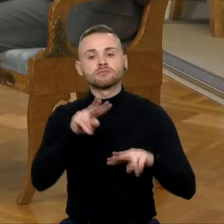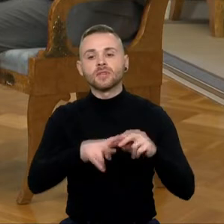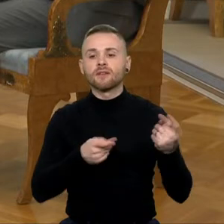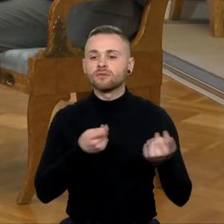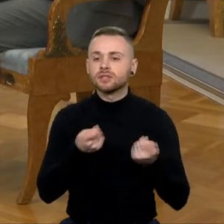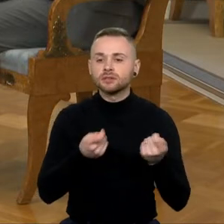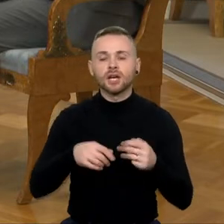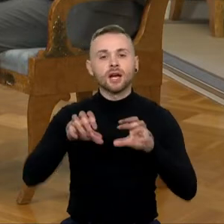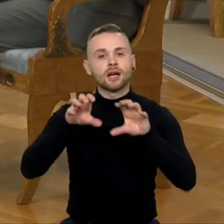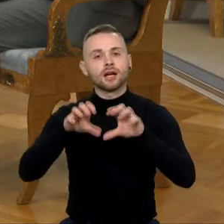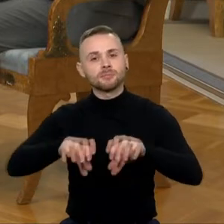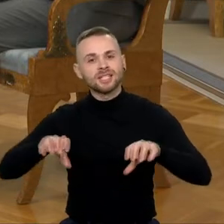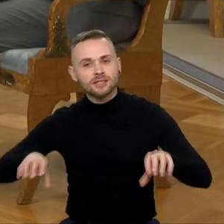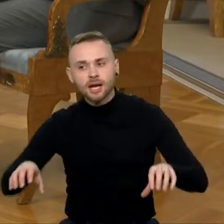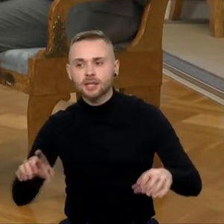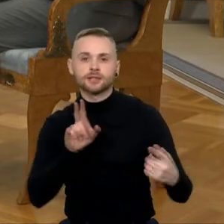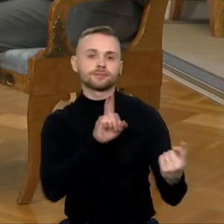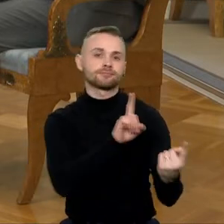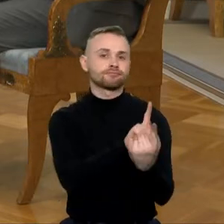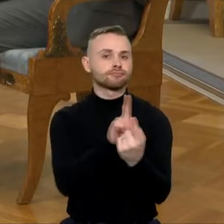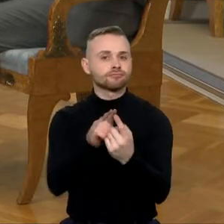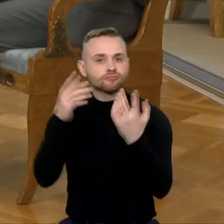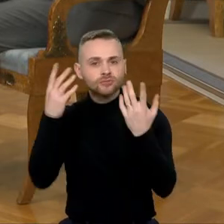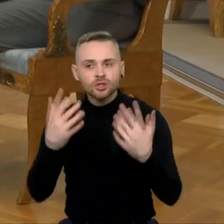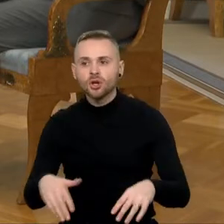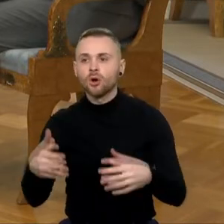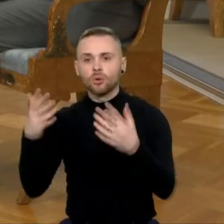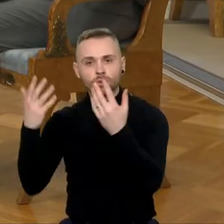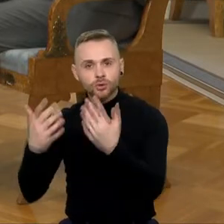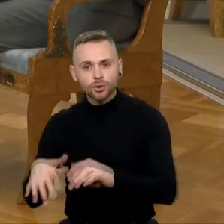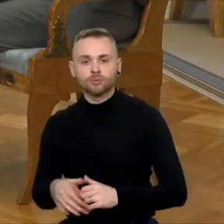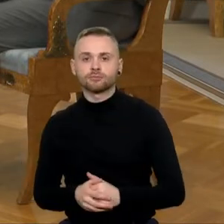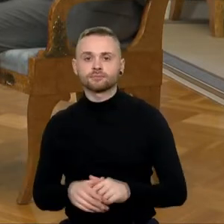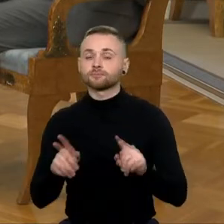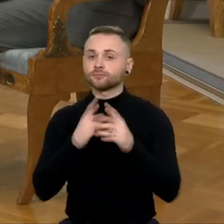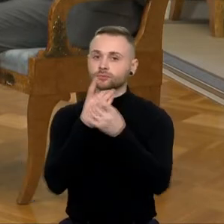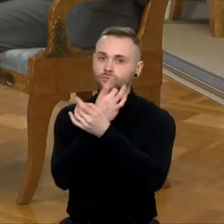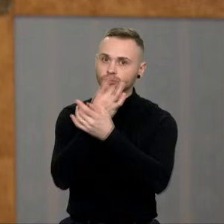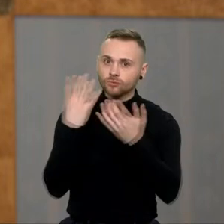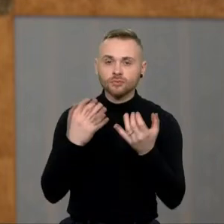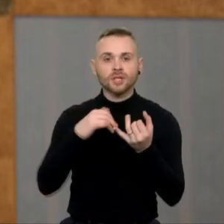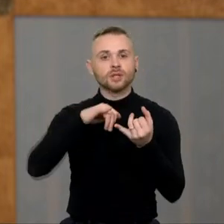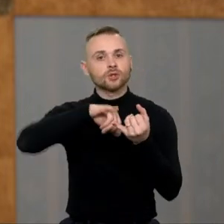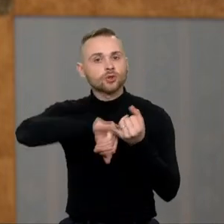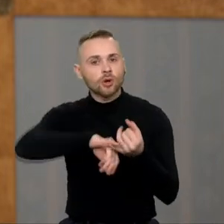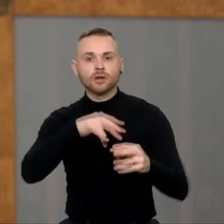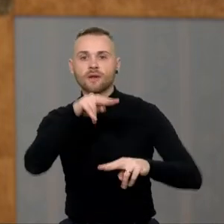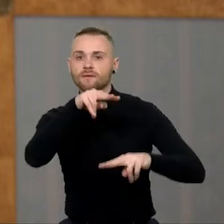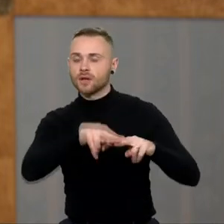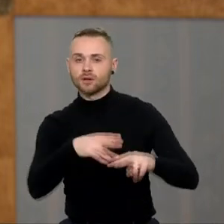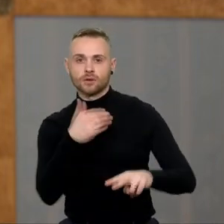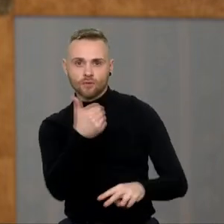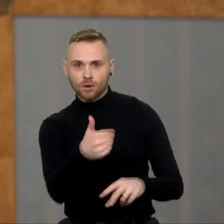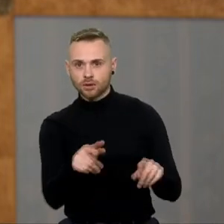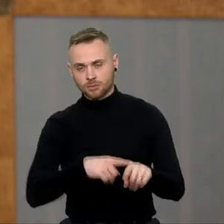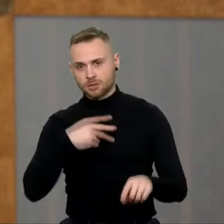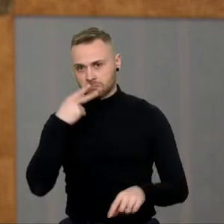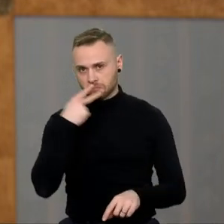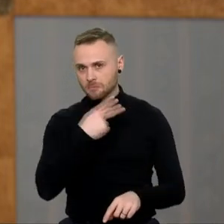administracija, aplankimas tam tikrų kultūrinių, istorinių vietų. Taip pat